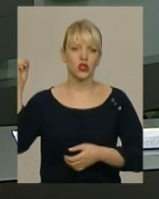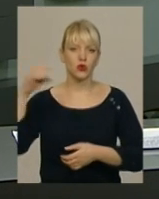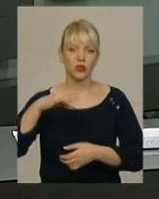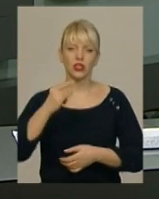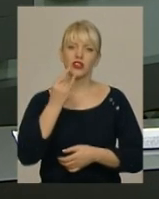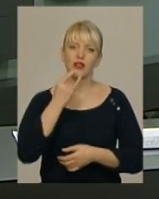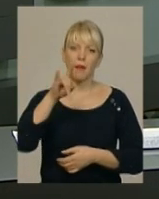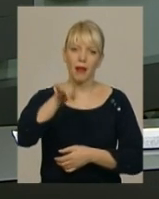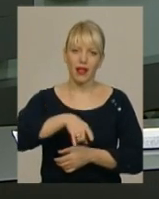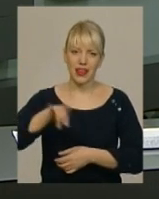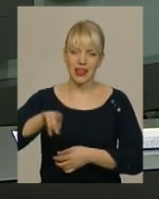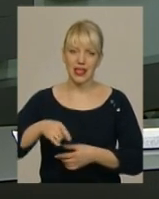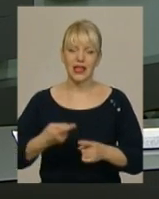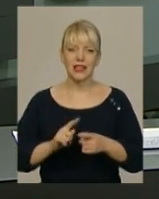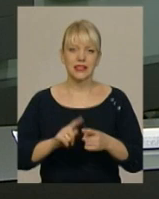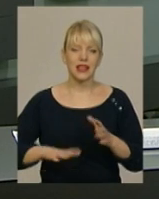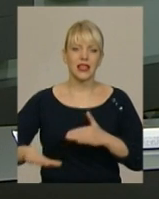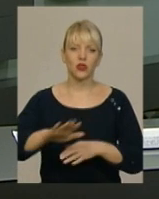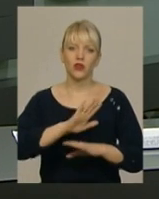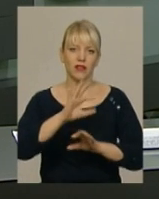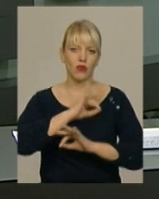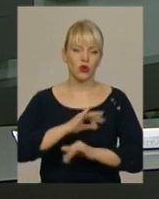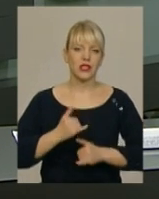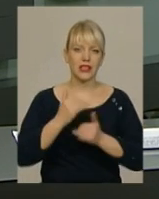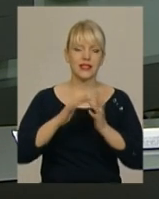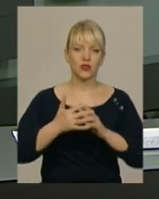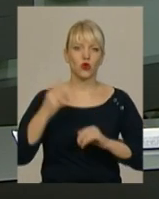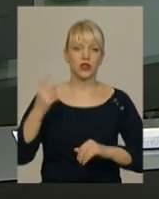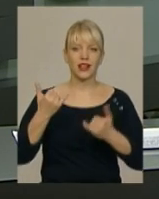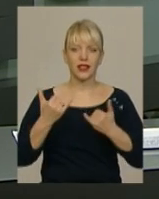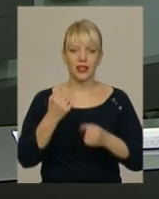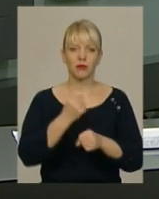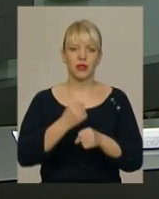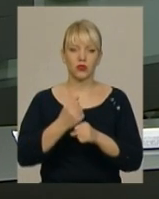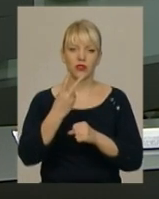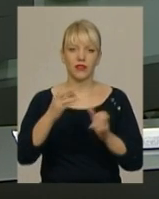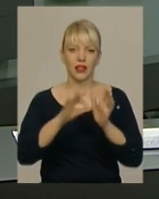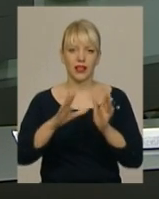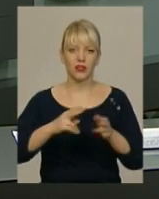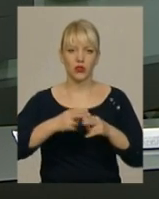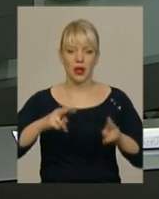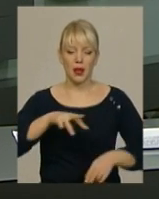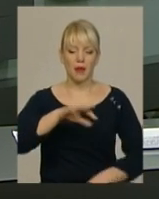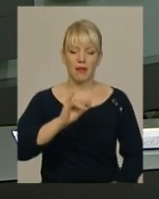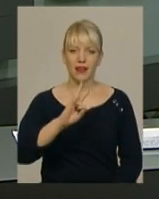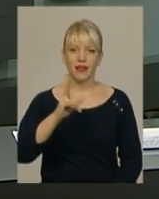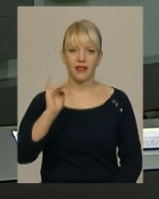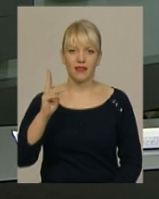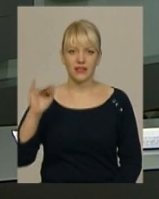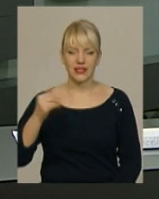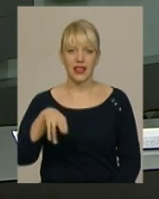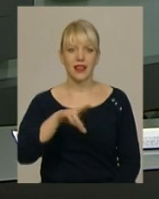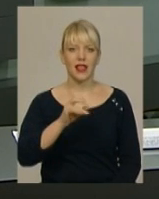про території, що не використовуються у сільському господарстві. Нині в районі діють дві електростанції – у Миньківцях і Дем'янківцях.